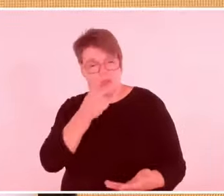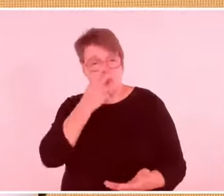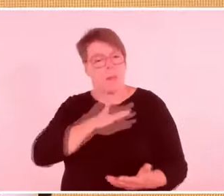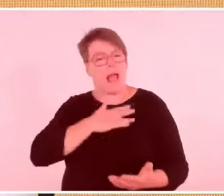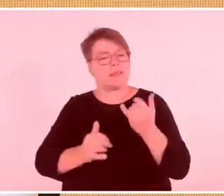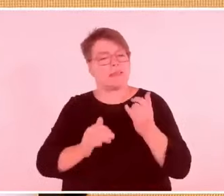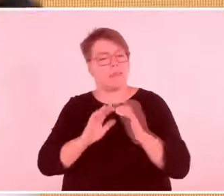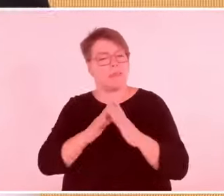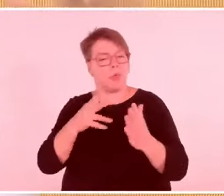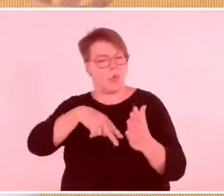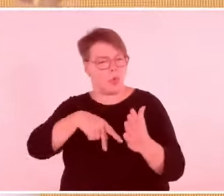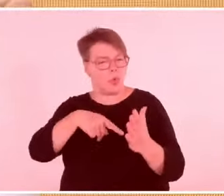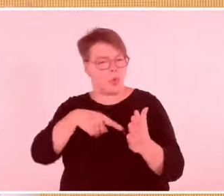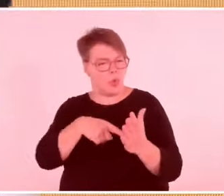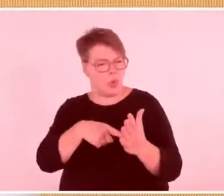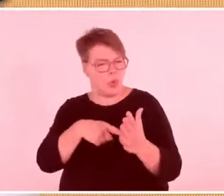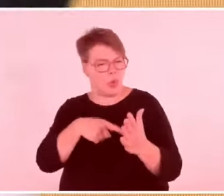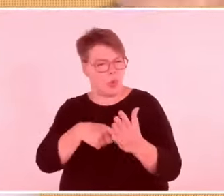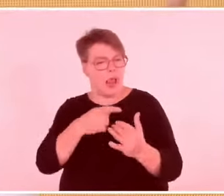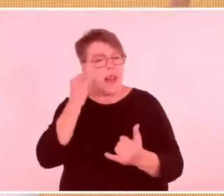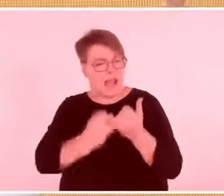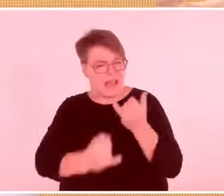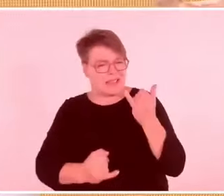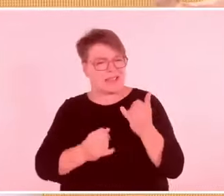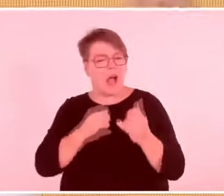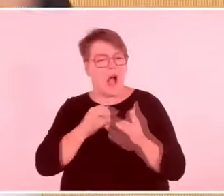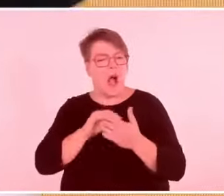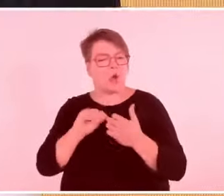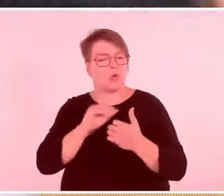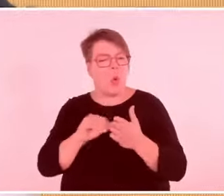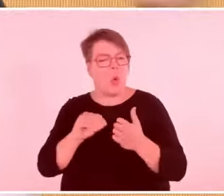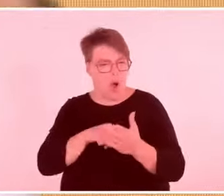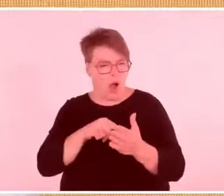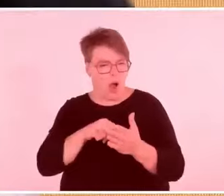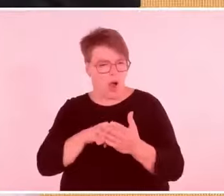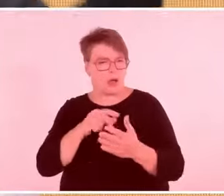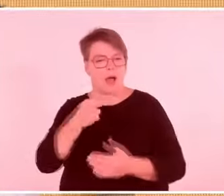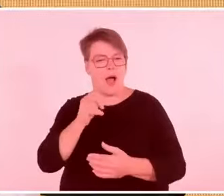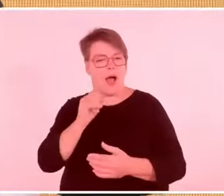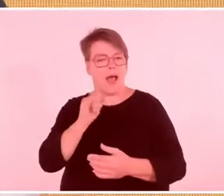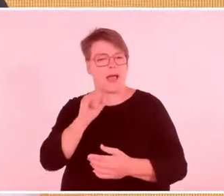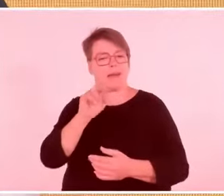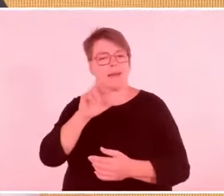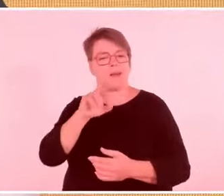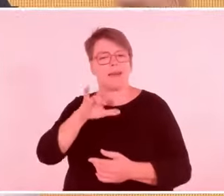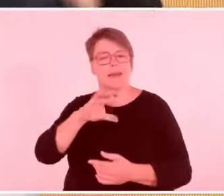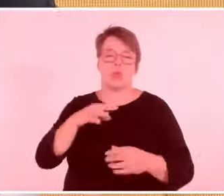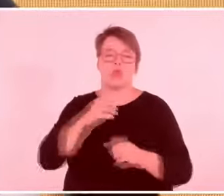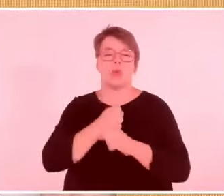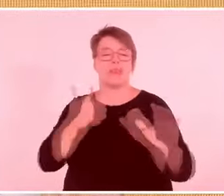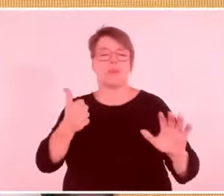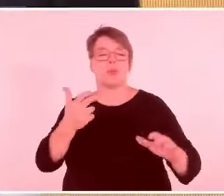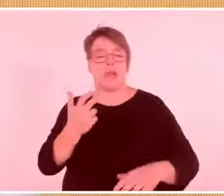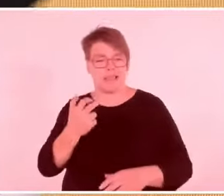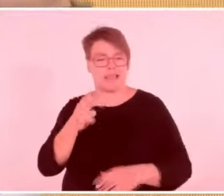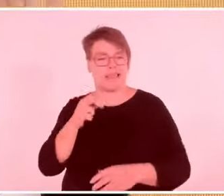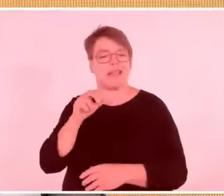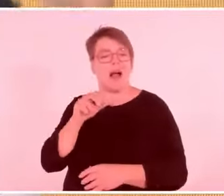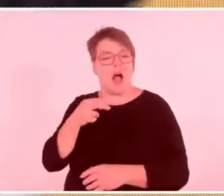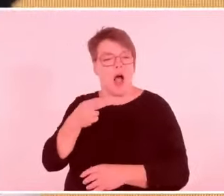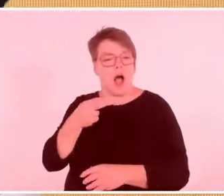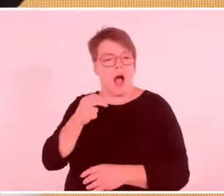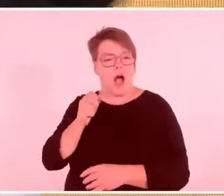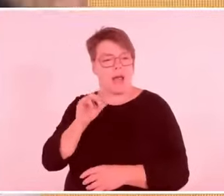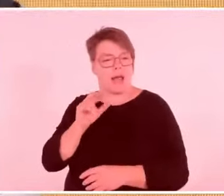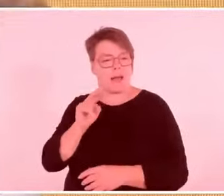der hat damals ein Statement geschrieben, Israel ist eine wunderbare Nation, wir sind bereit, wir sind aber nicht